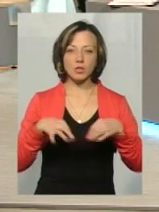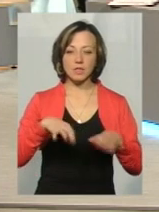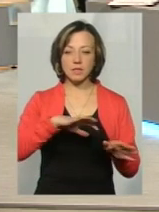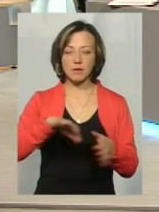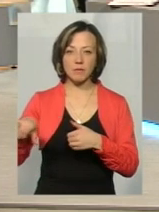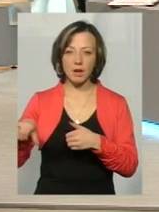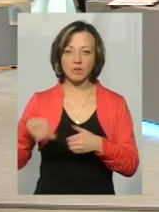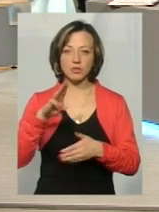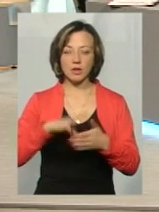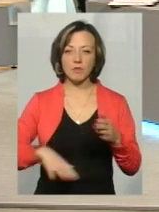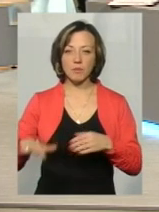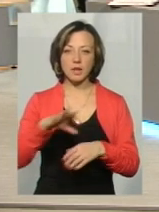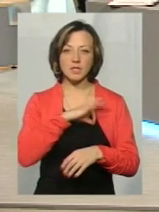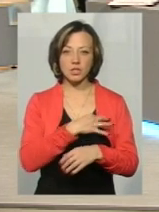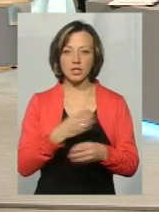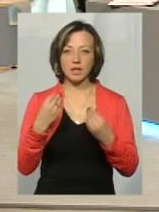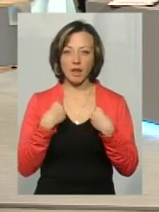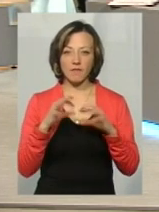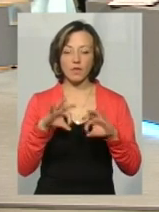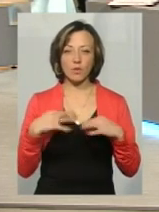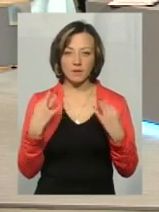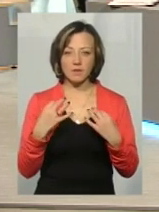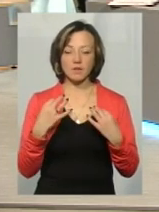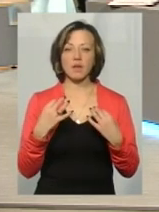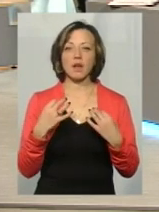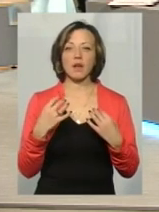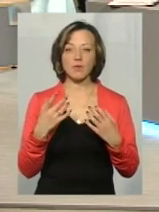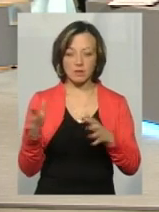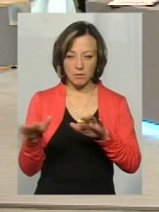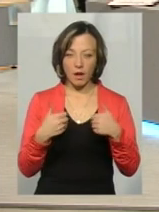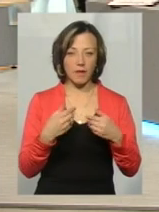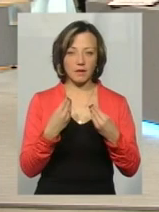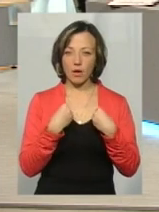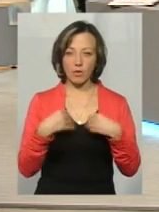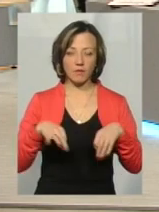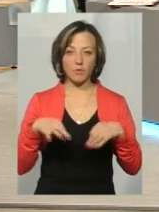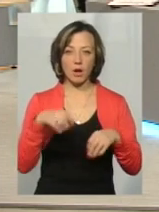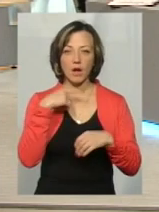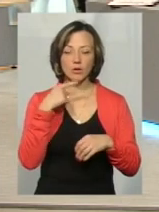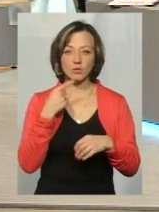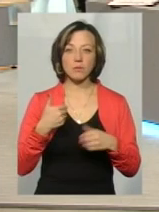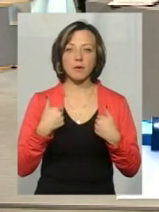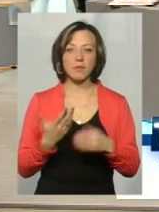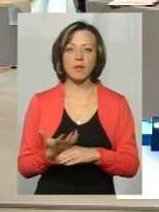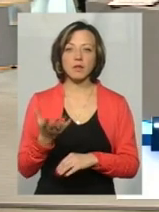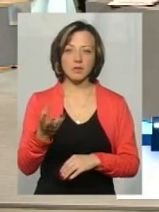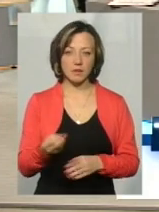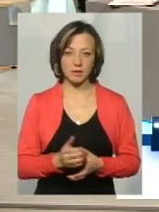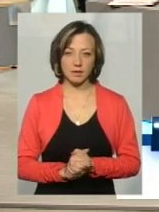Слідчі йдав дозвілу, щоб ми забрали машину, але нам не відповідно, що автомобіль кажуть, щоб ми платили.